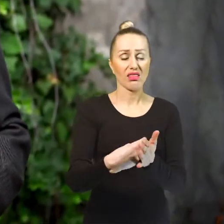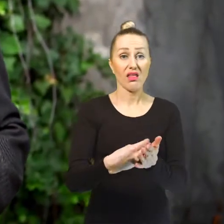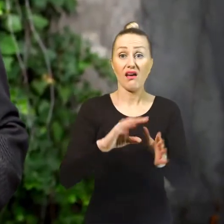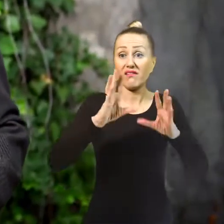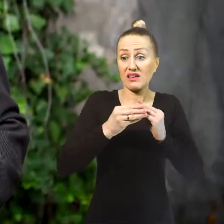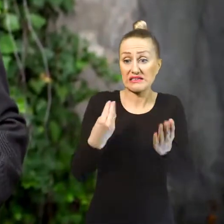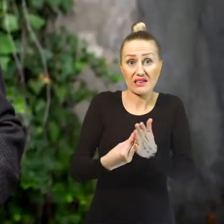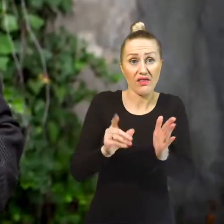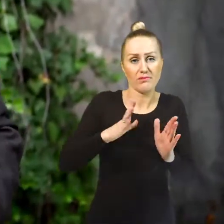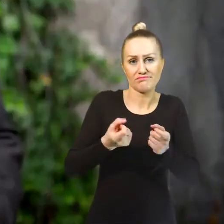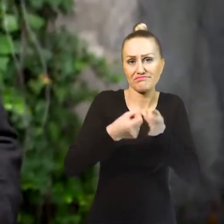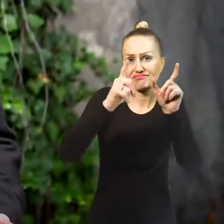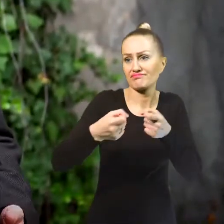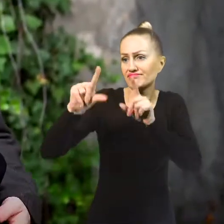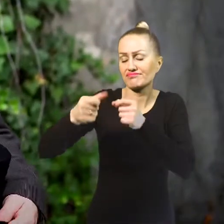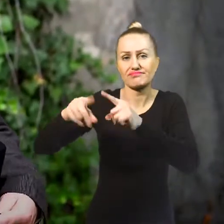Ceny galopowały w górę.